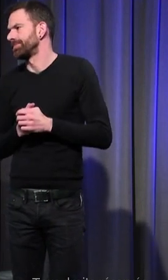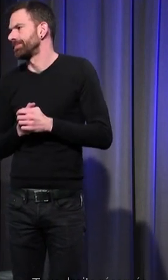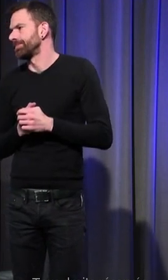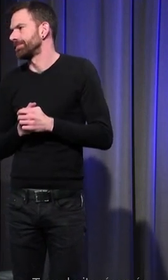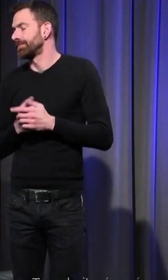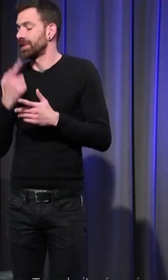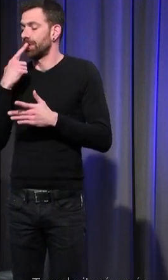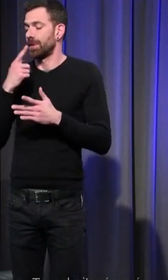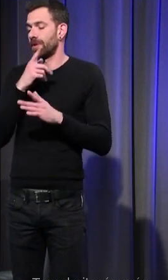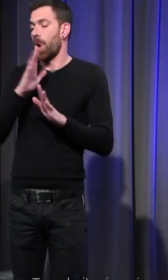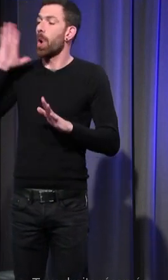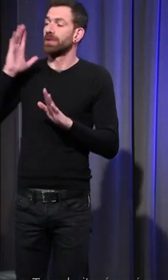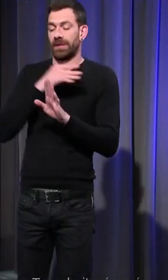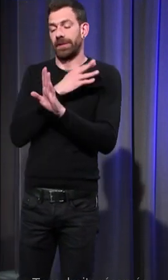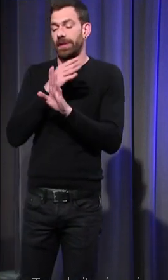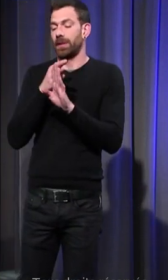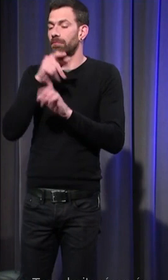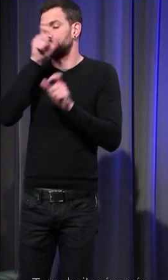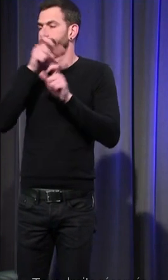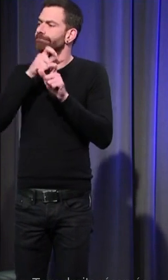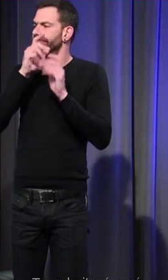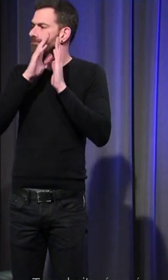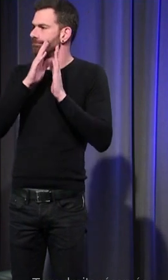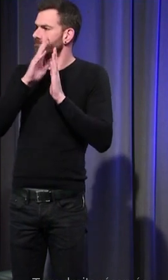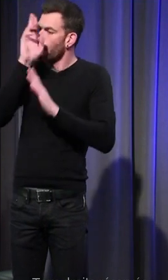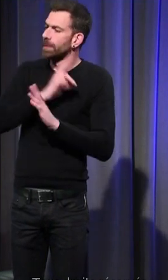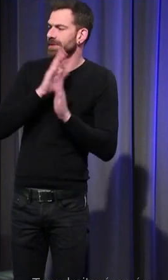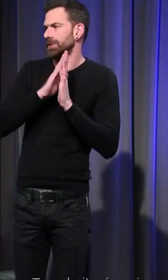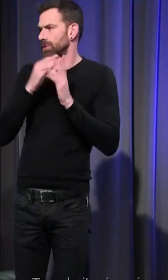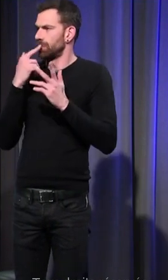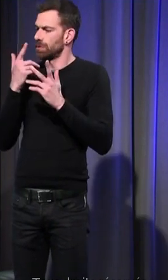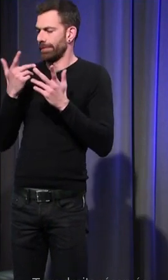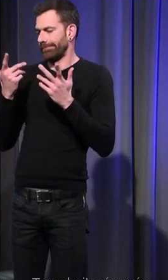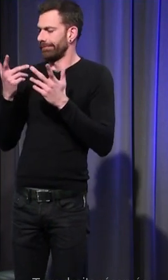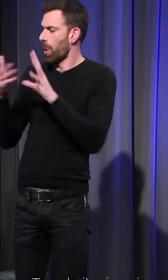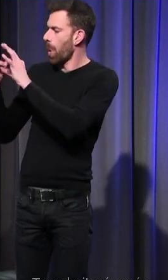'église à la fin d'antiquité utilisent pour qualifier la relation entre époux